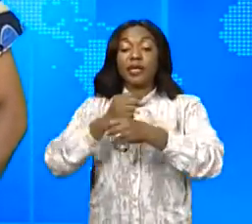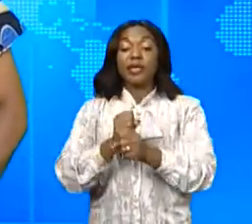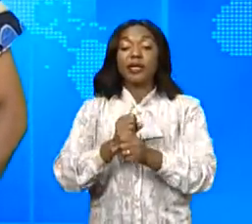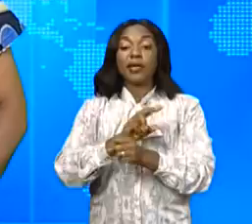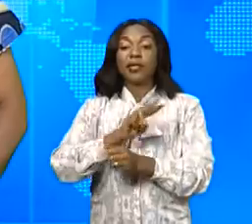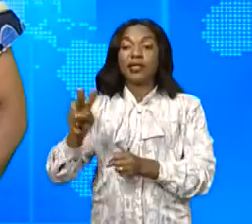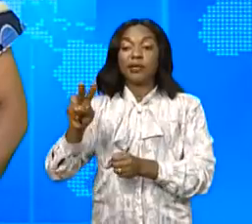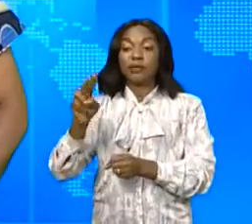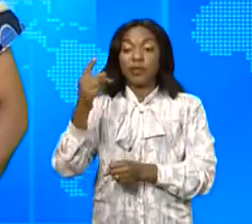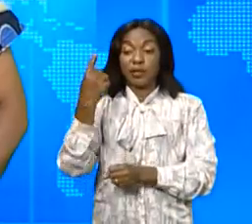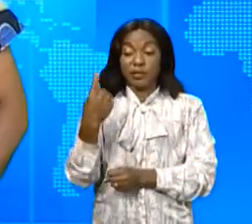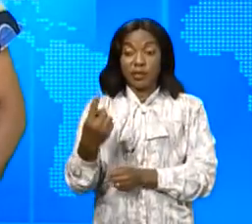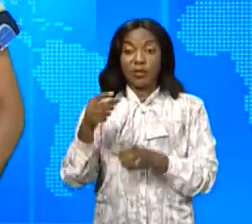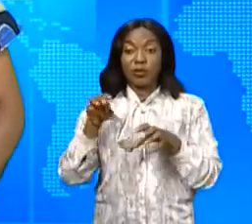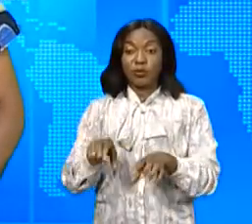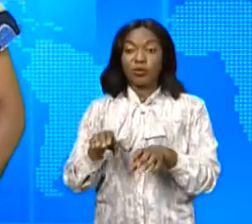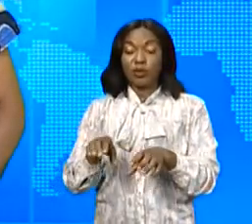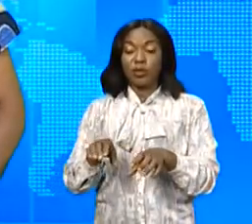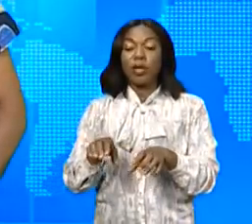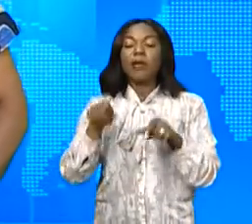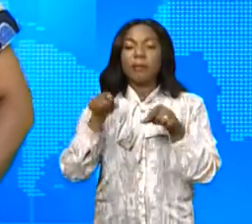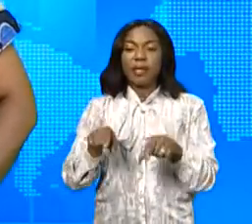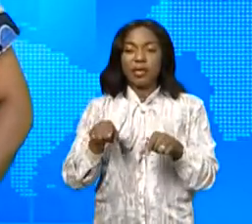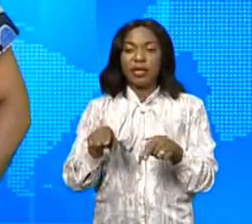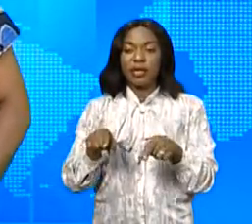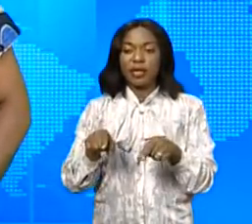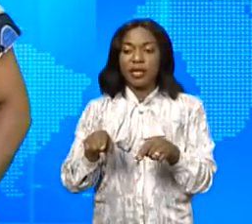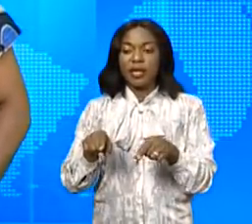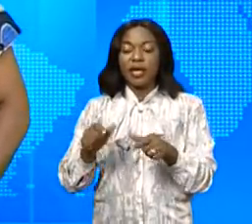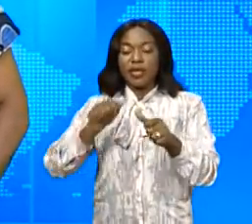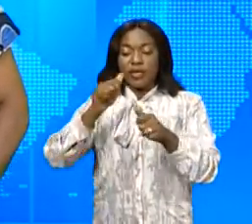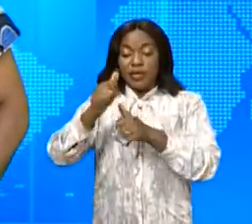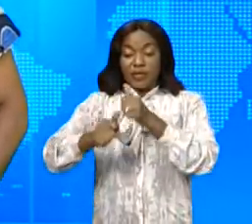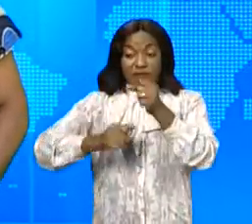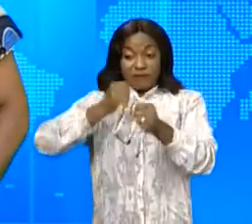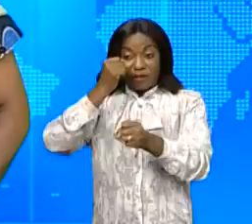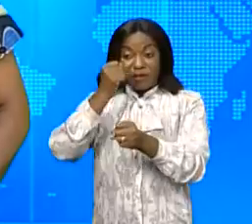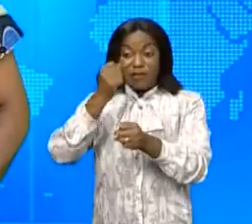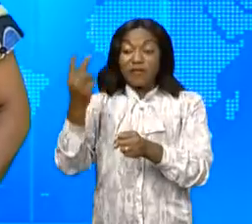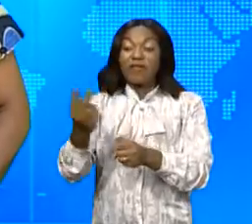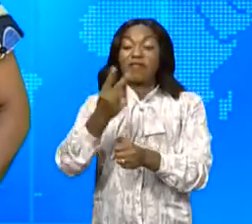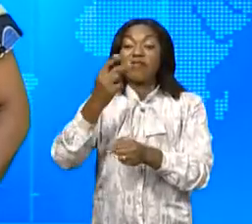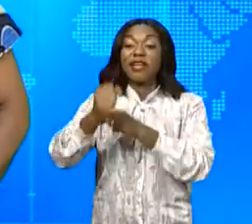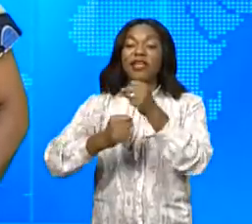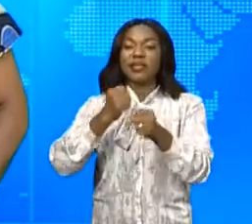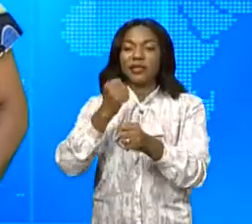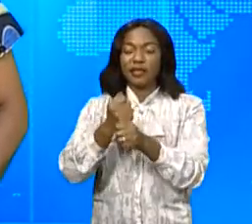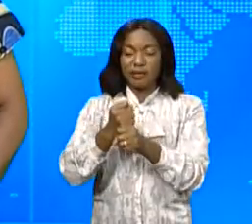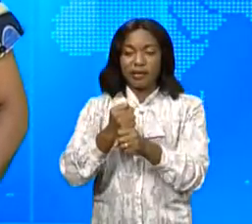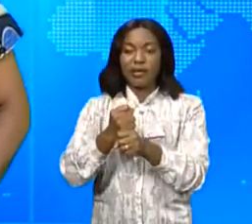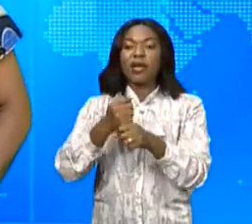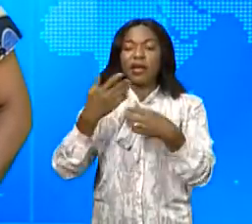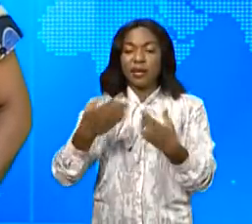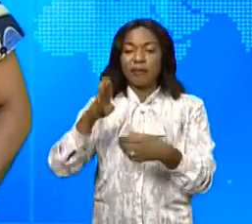'hui, le BSECO totalise 20 ans d'existence, devoir de redevabilité oblige le